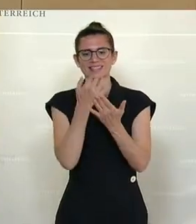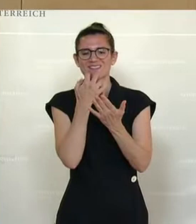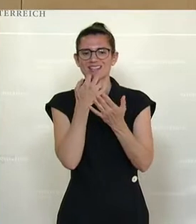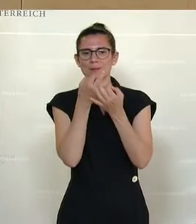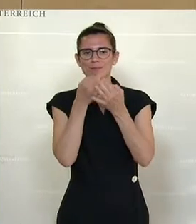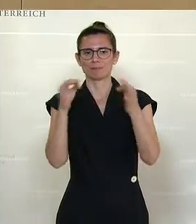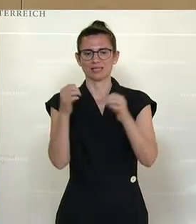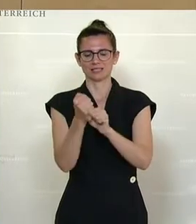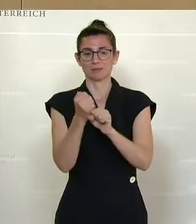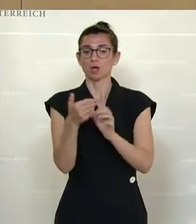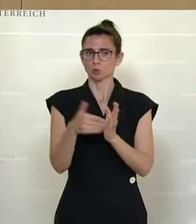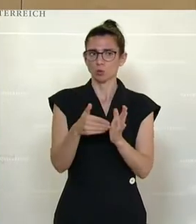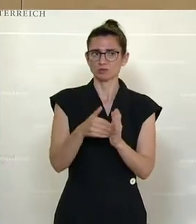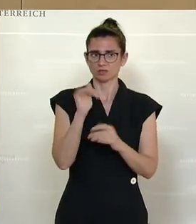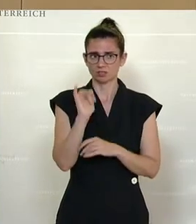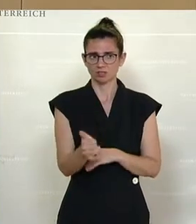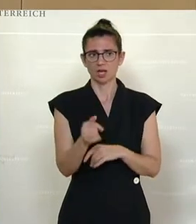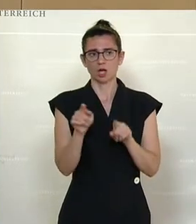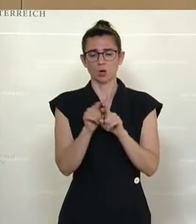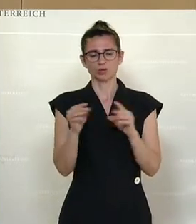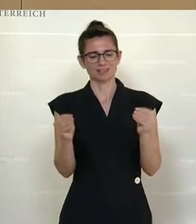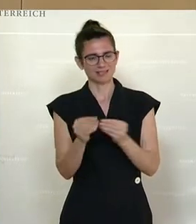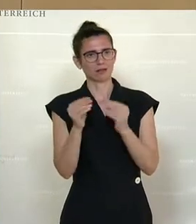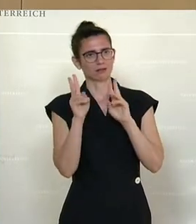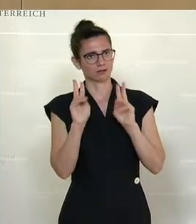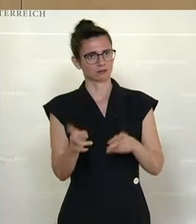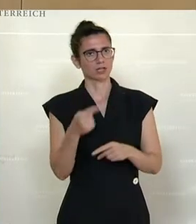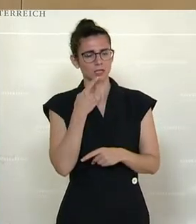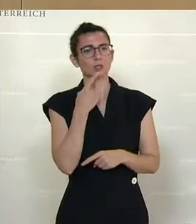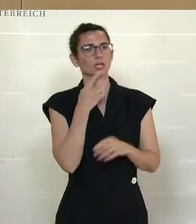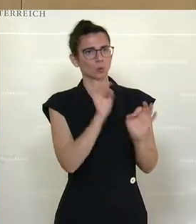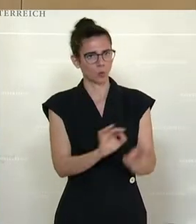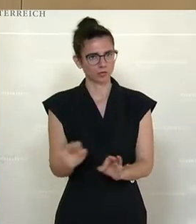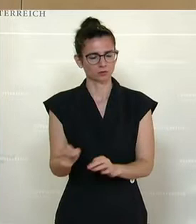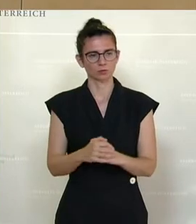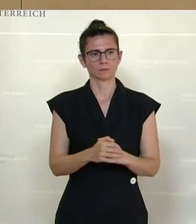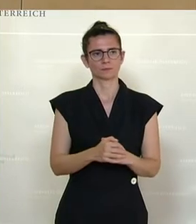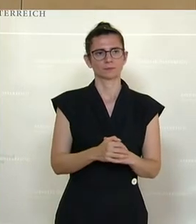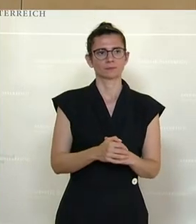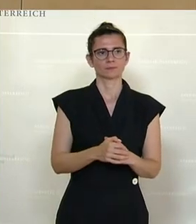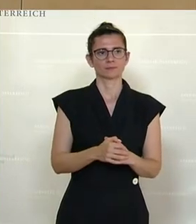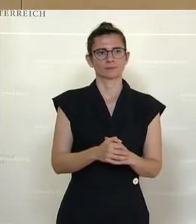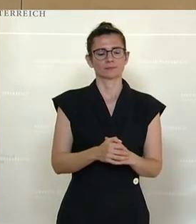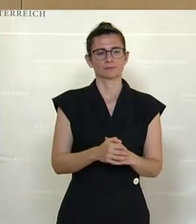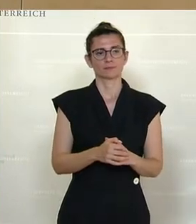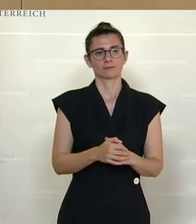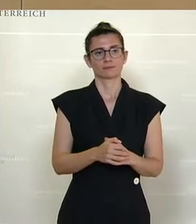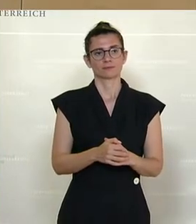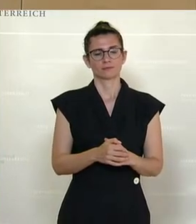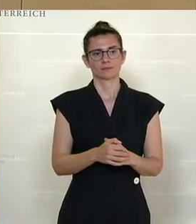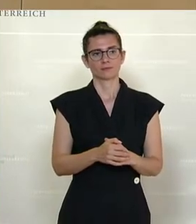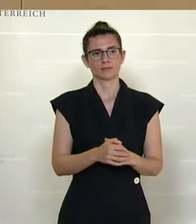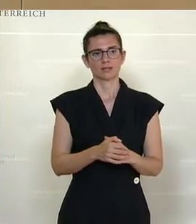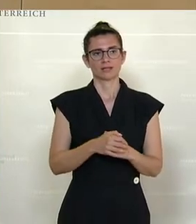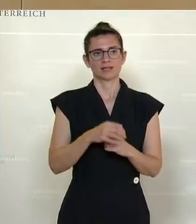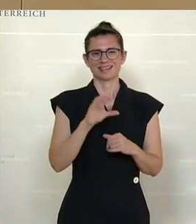durchaus notwendig sind und durchaus sachlich zu rechtfertigen sind, da in Angriff genommen werden. Es war ja